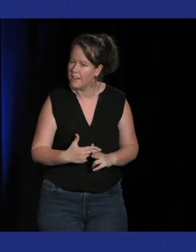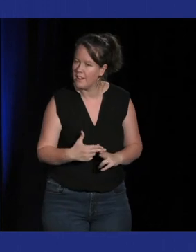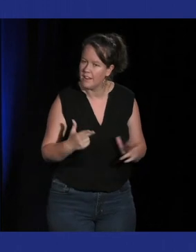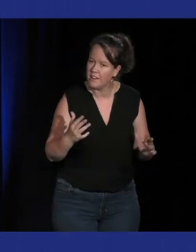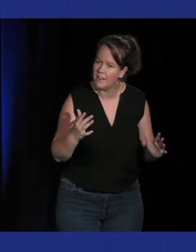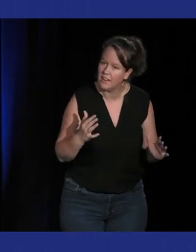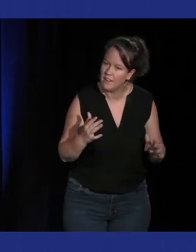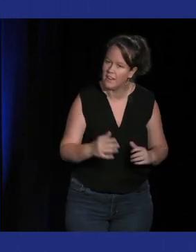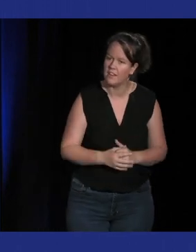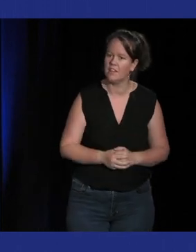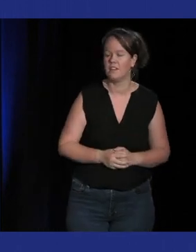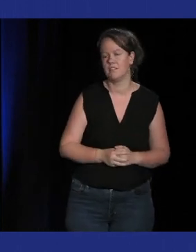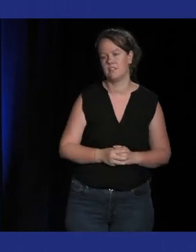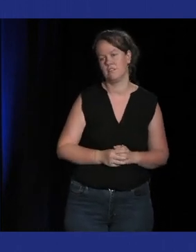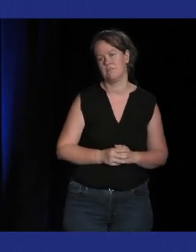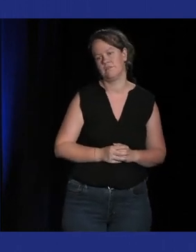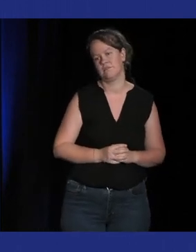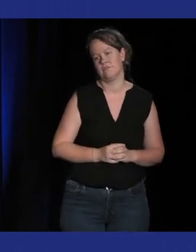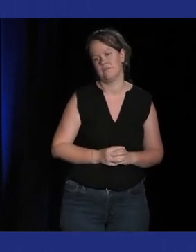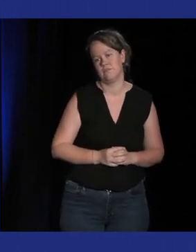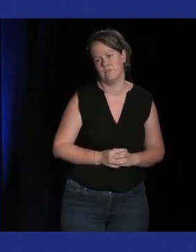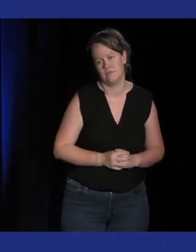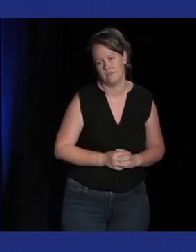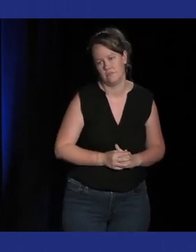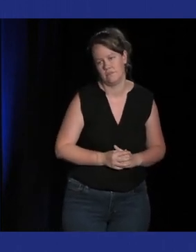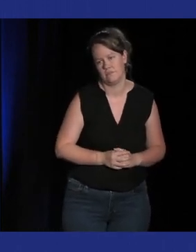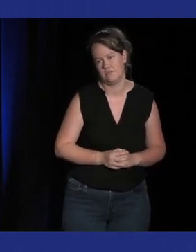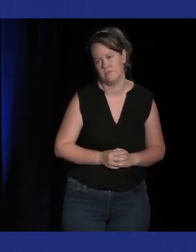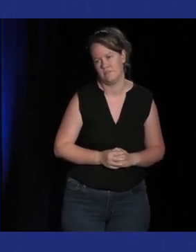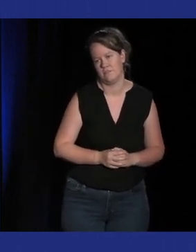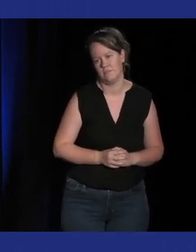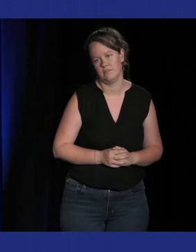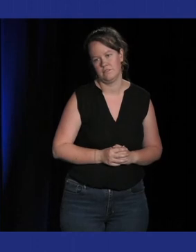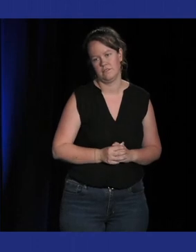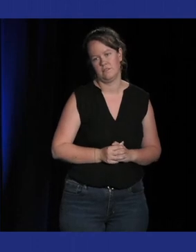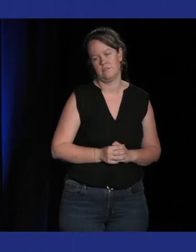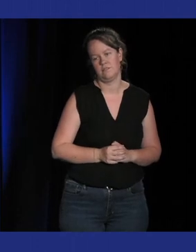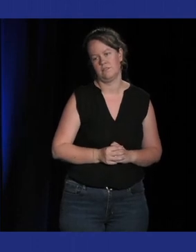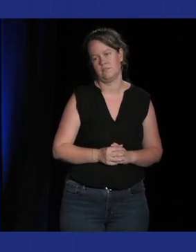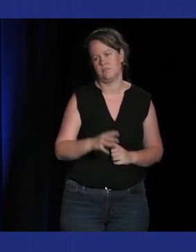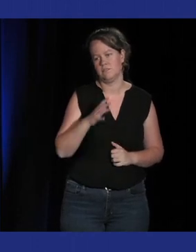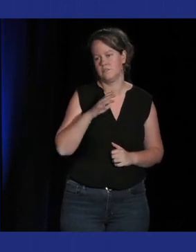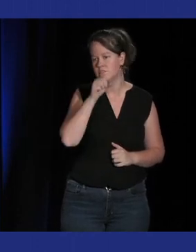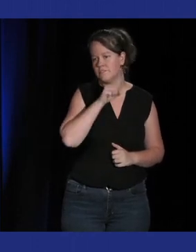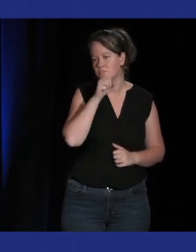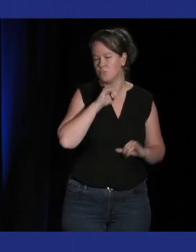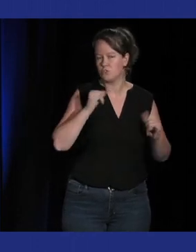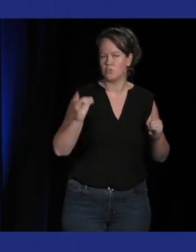on a vu Bayonetta reprendre un vieux jeu en pseudo 3D qui s'appelle